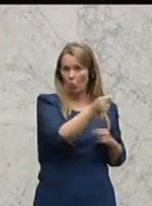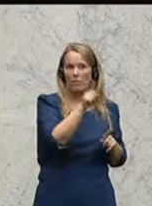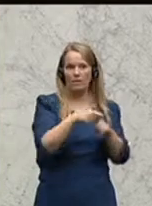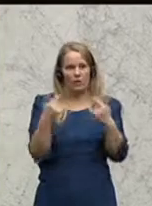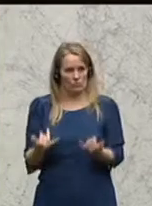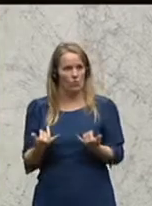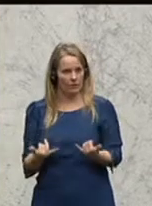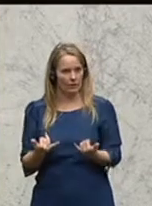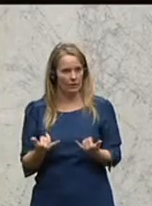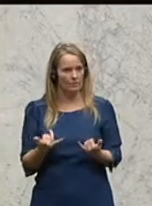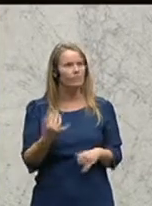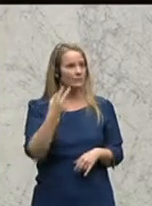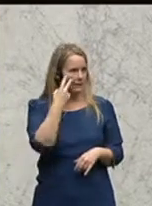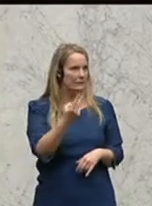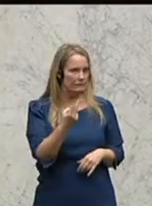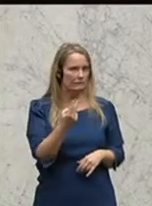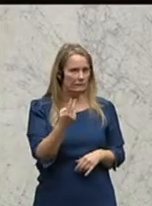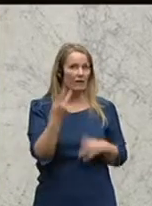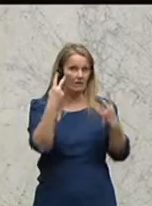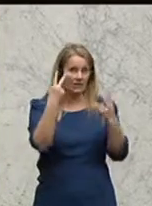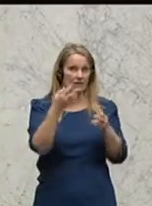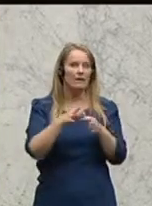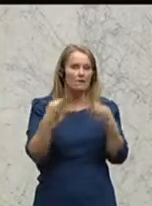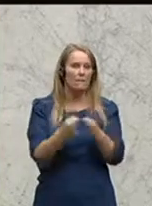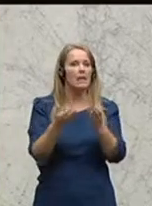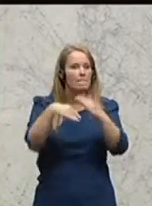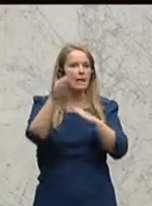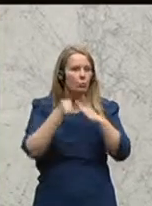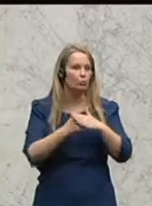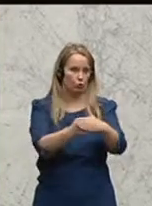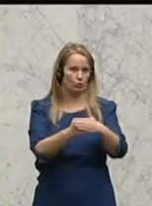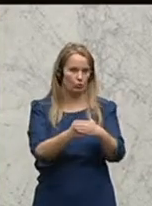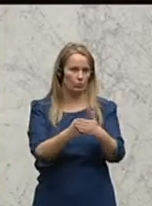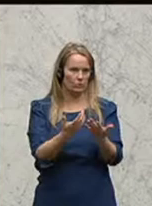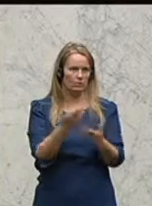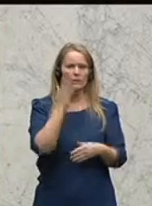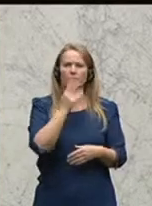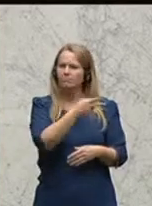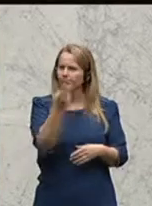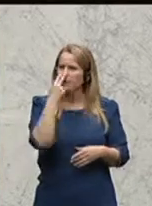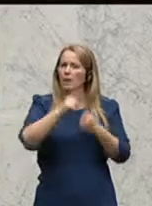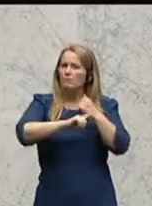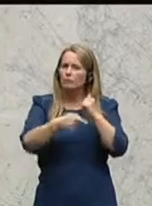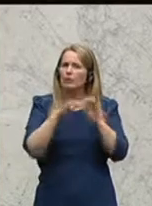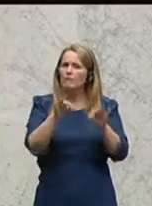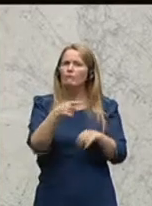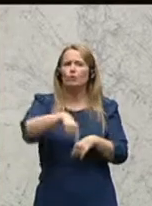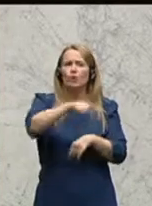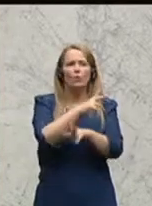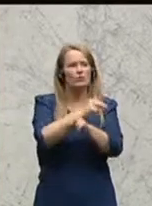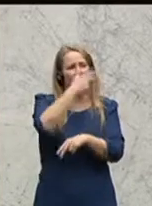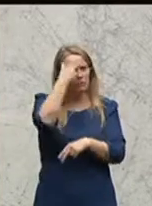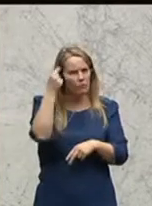der Fall ist, dann sieht man, wie wichtig es wäre, die Familien noch stärker zu unterstützen. Für unser Budget und für die österreichische Bevölkerung ist die